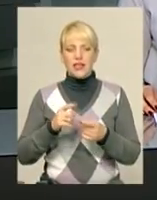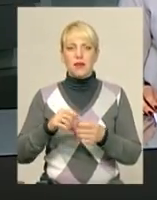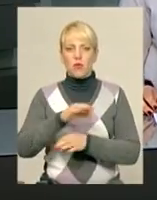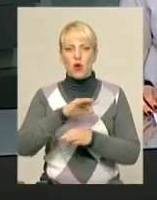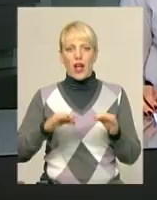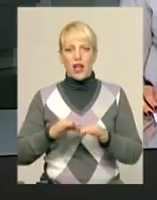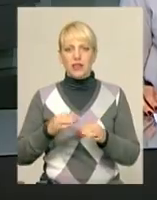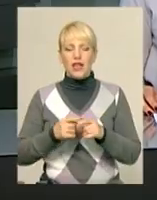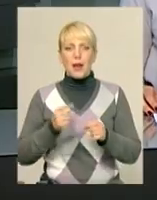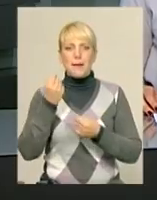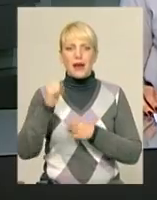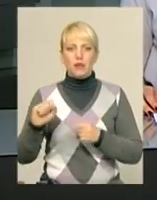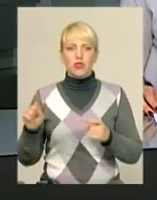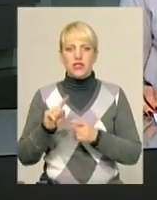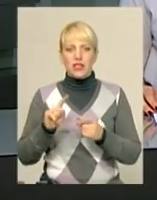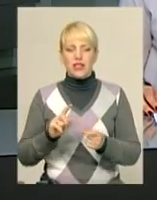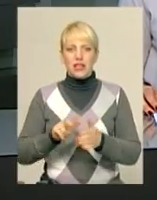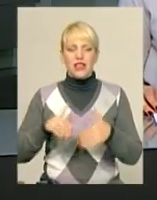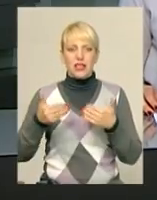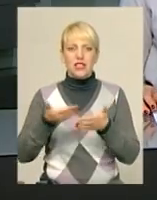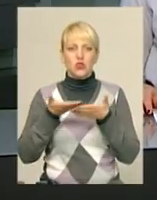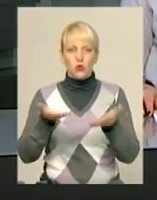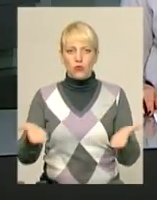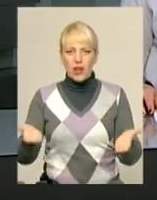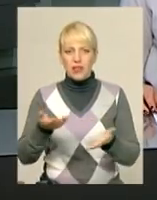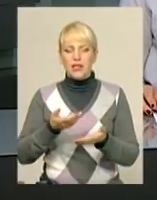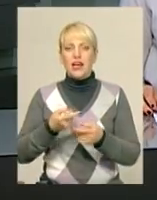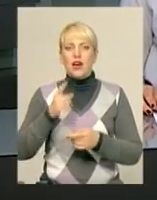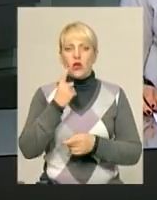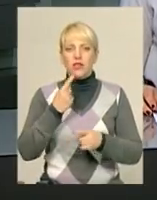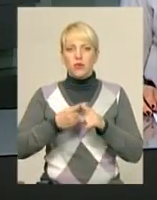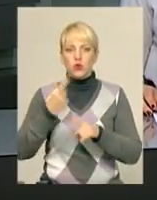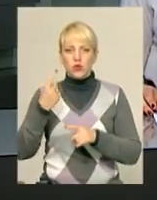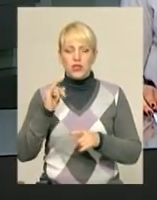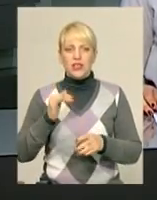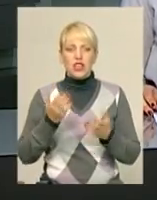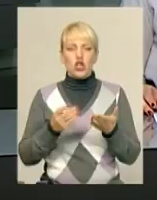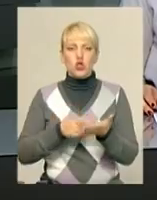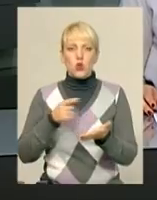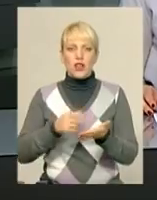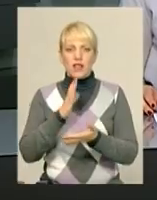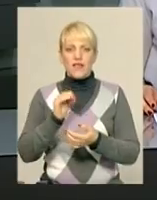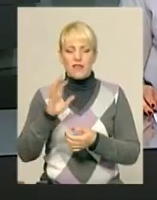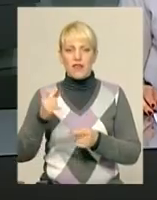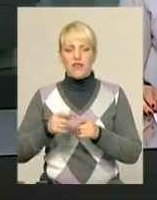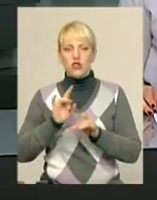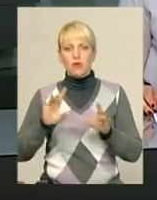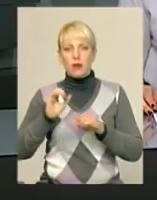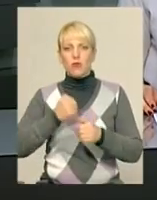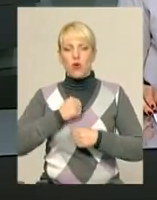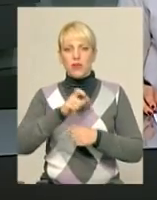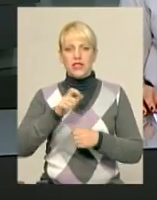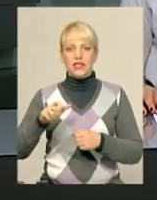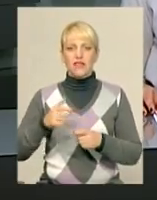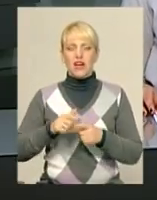проект «Переможці», який ініціювали телеканал «1 плюс 1» та журнал «Віва». Він розповідає про бійців АТО та волонтерів, які